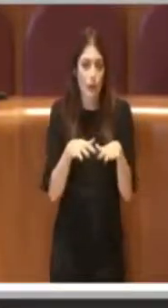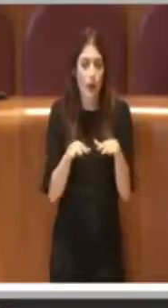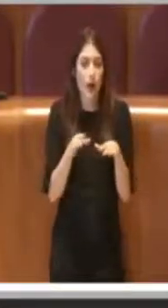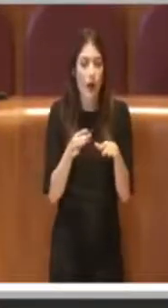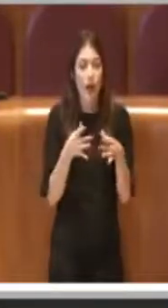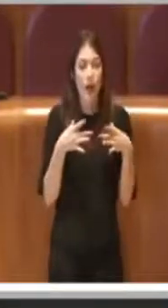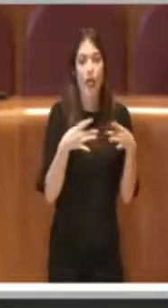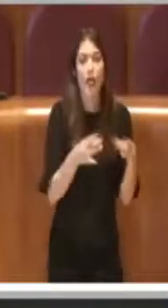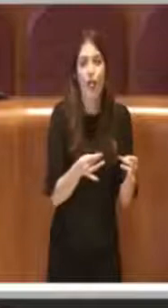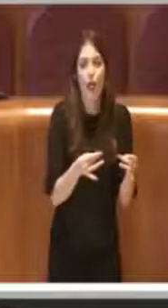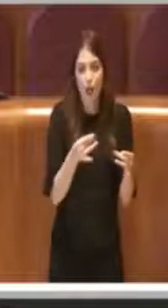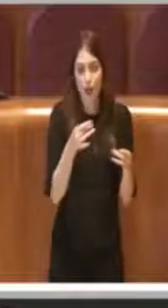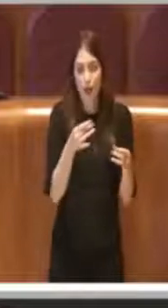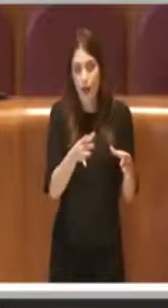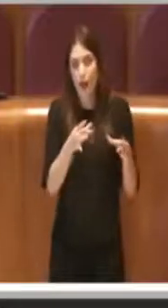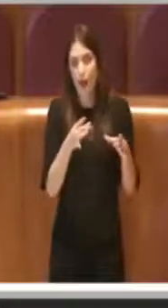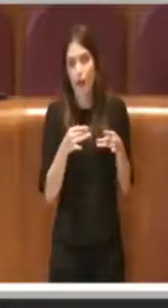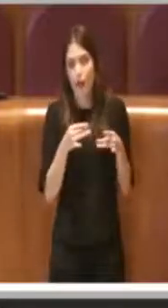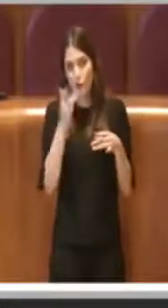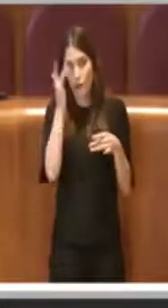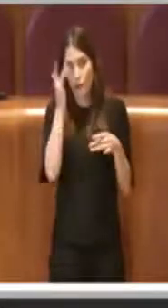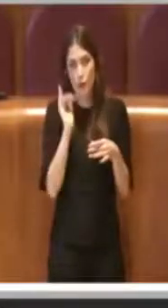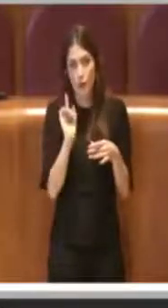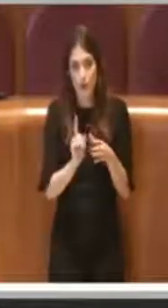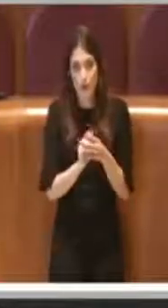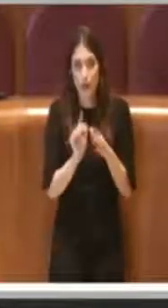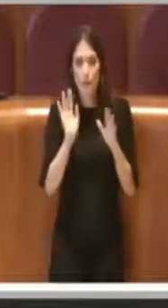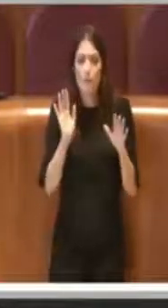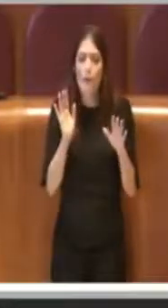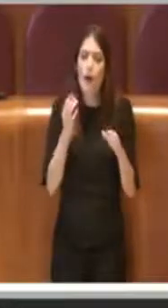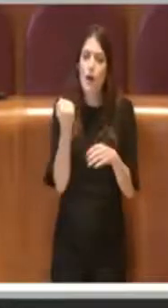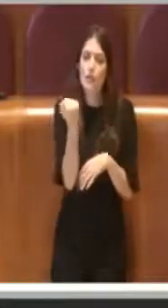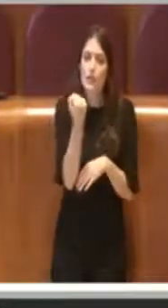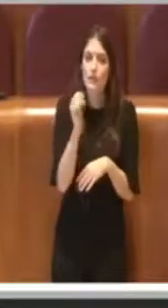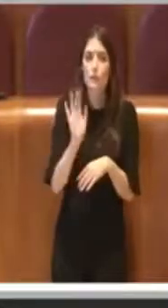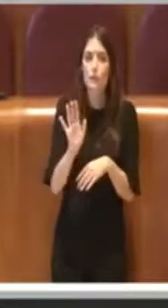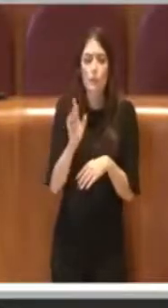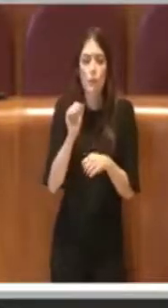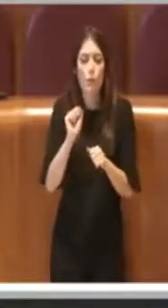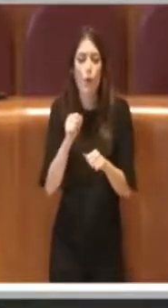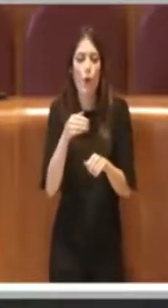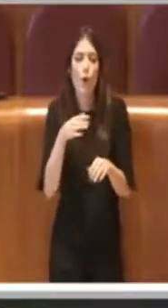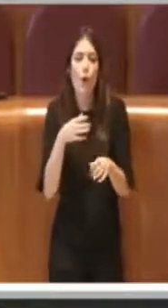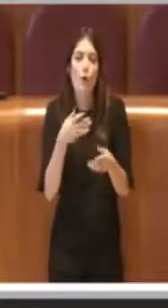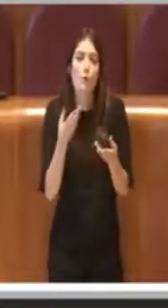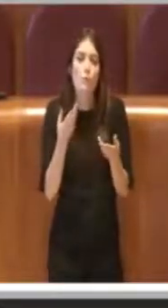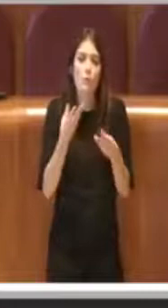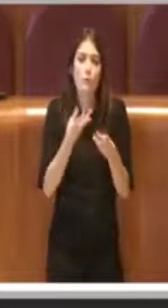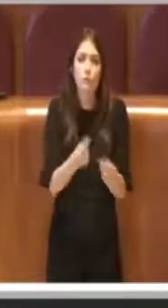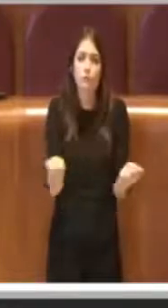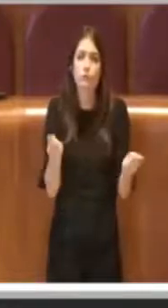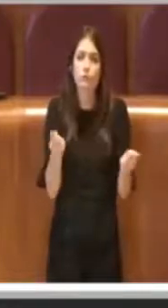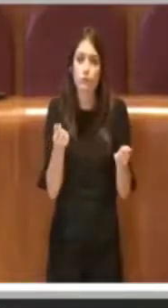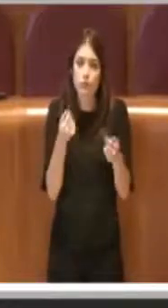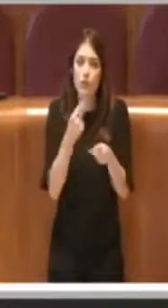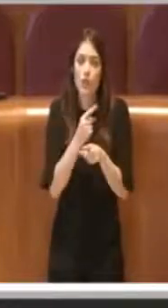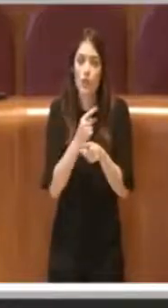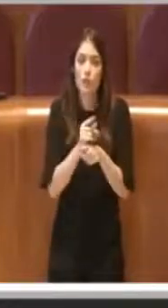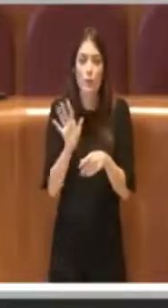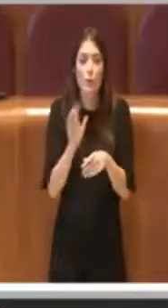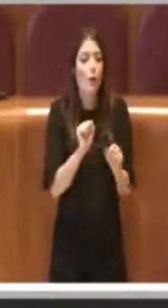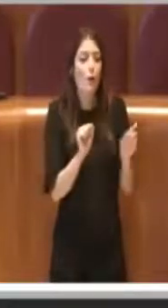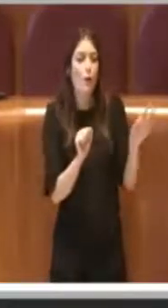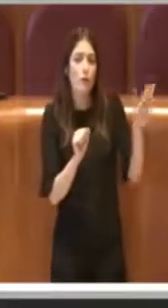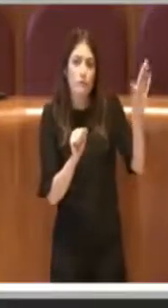però il diritto di fruire di un servizio che gli permette di soddisfare le sue necessità quotidiane, avvalendosi dei propri familiari o di